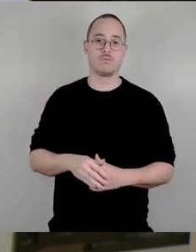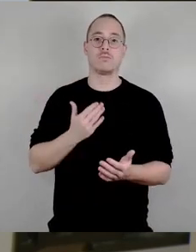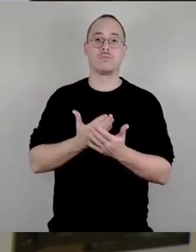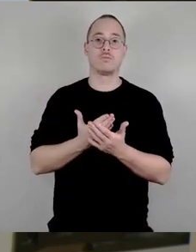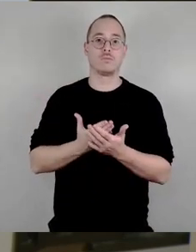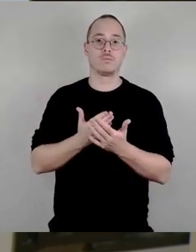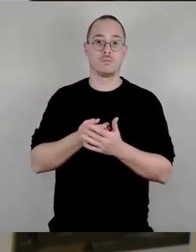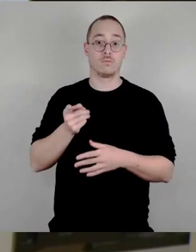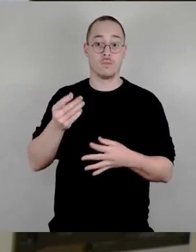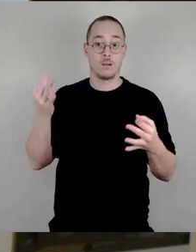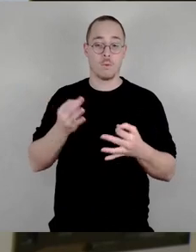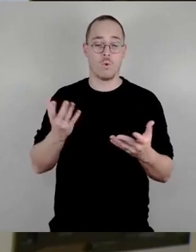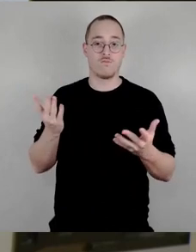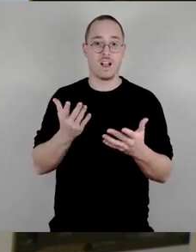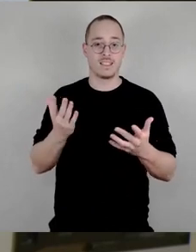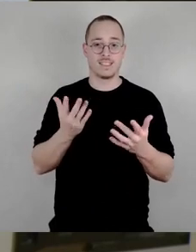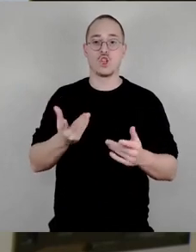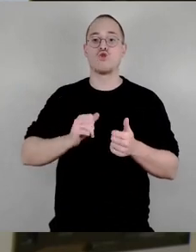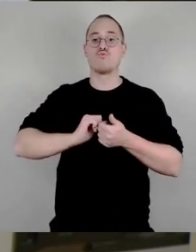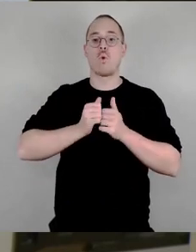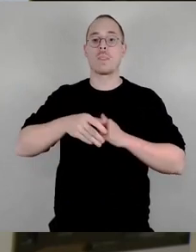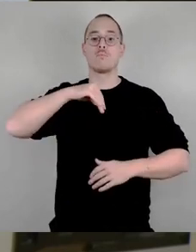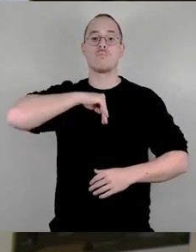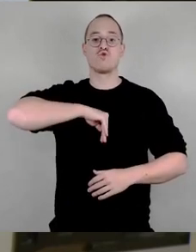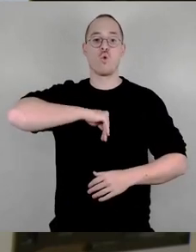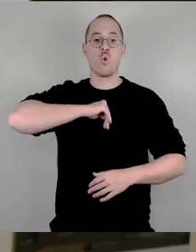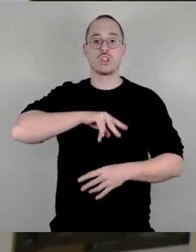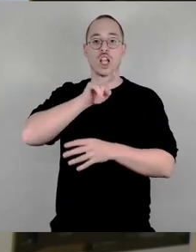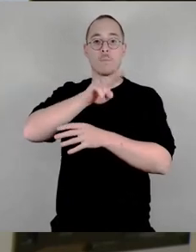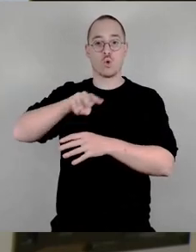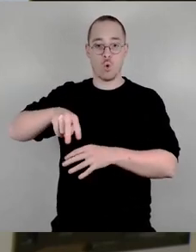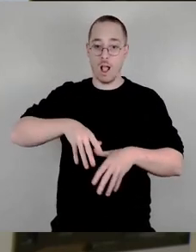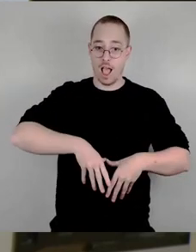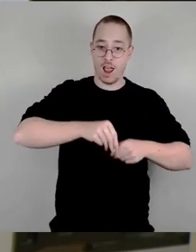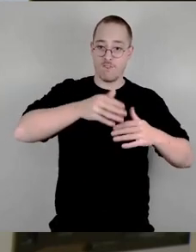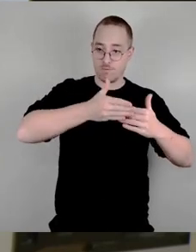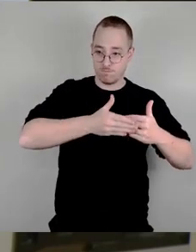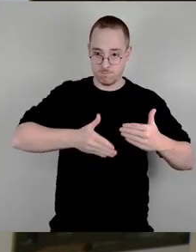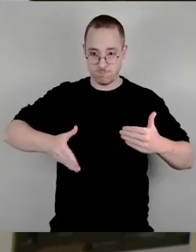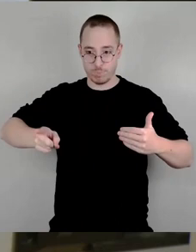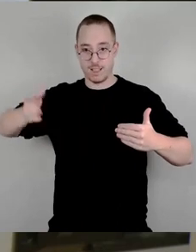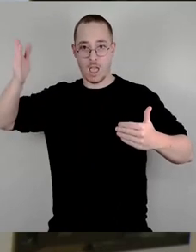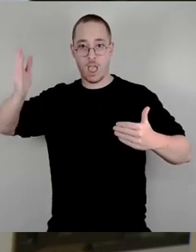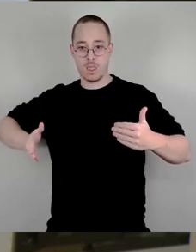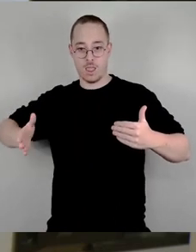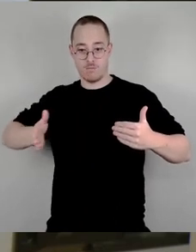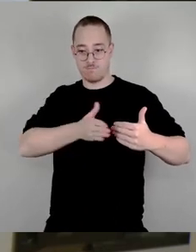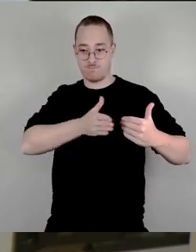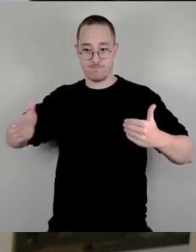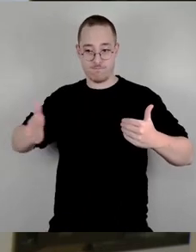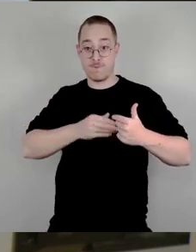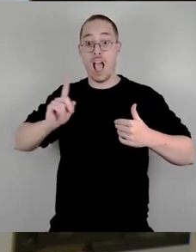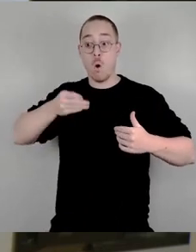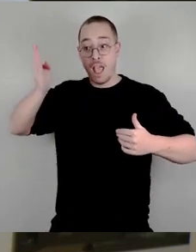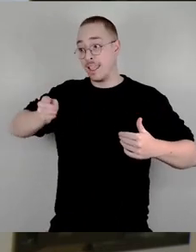und auch nach dem Aufhören dringend notwendig und besonders wichtig Das ist jetzt im